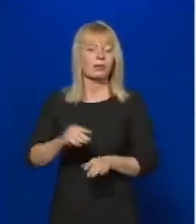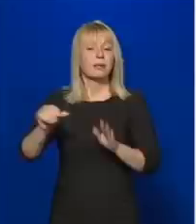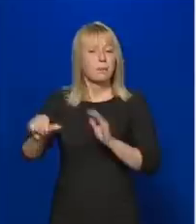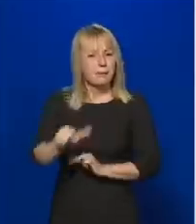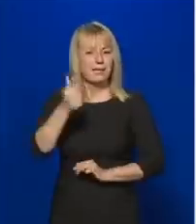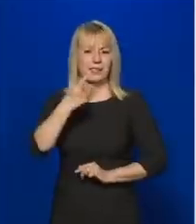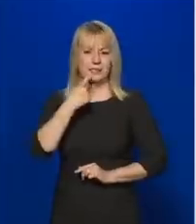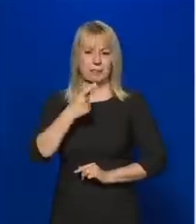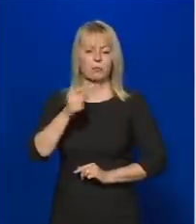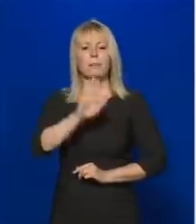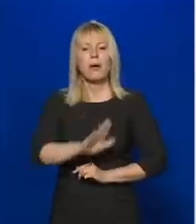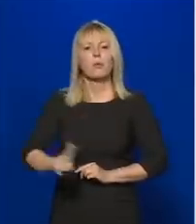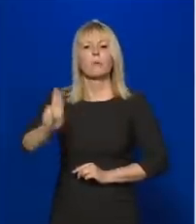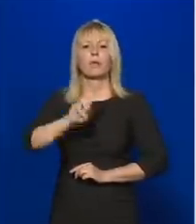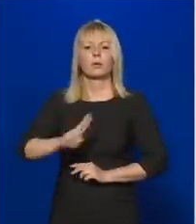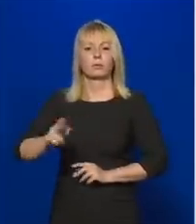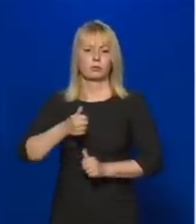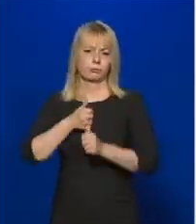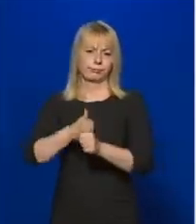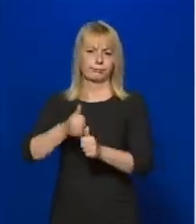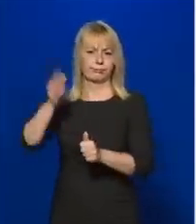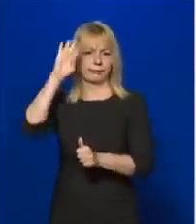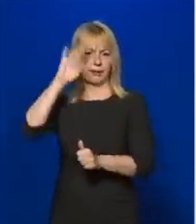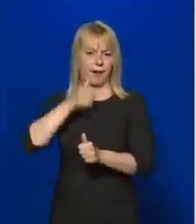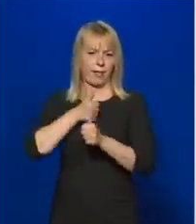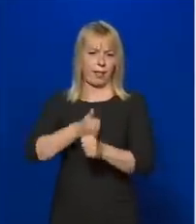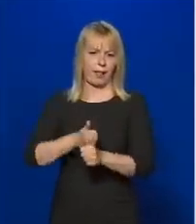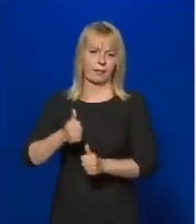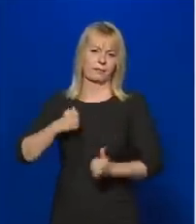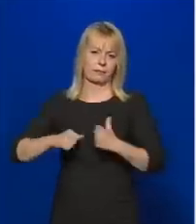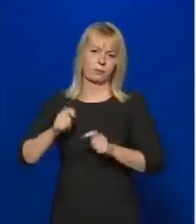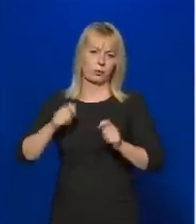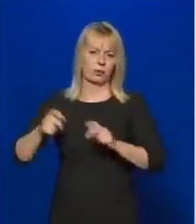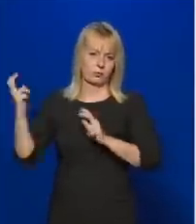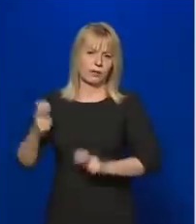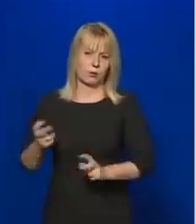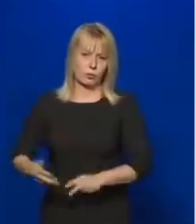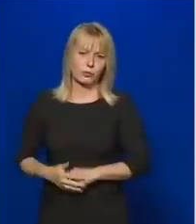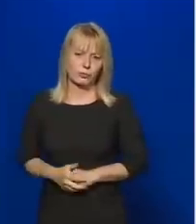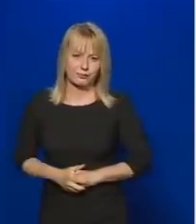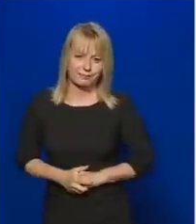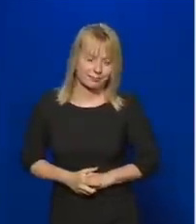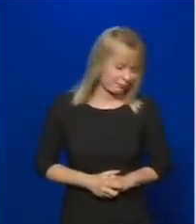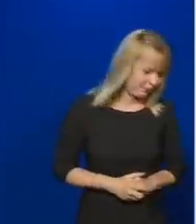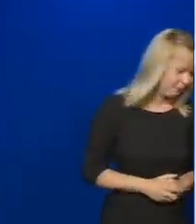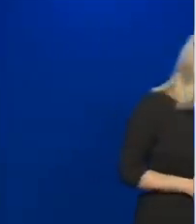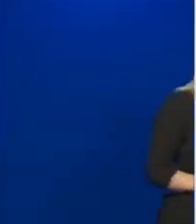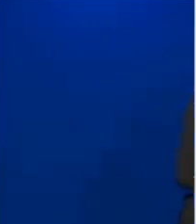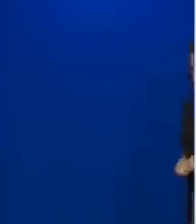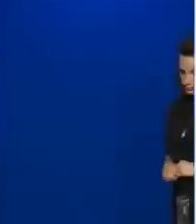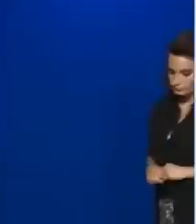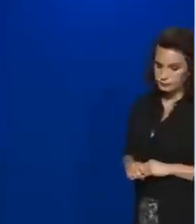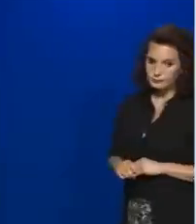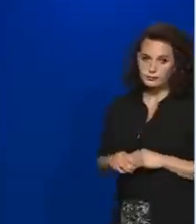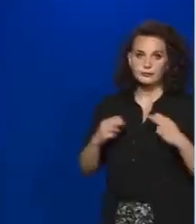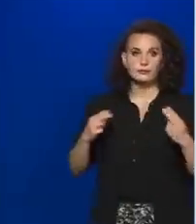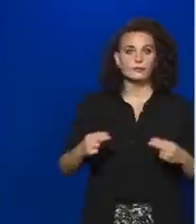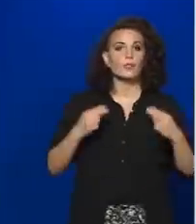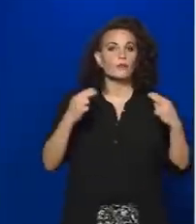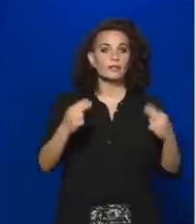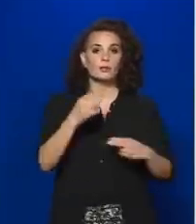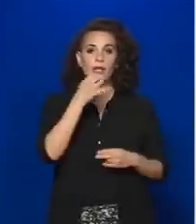mondom, egy Európai Uniós irányelv is arra kényszerít bennünket, hogy ezt a döntést meghozzunk. Következő kérdésük. Az